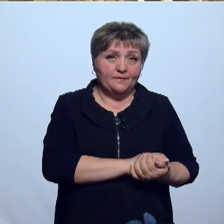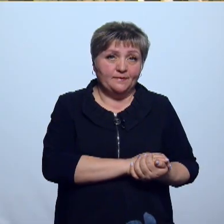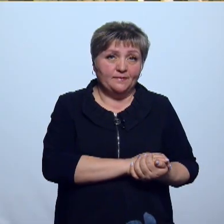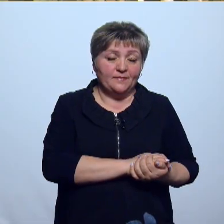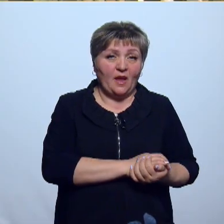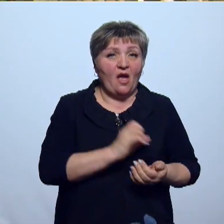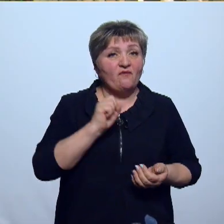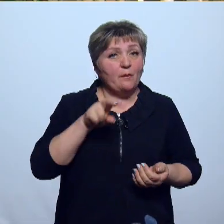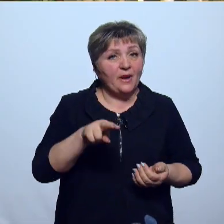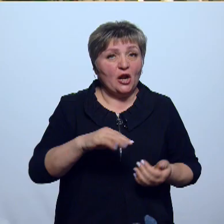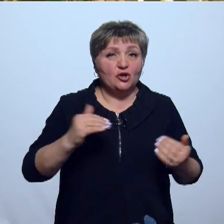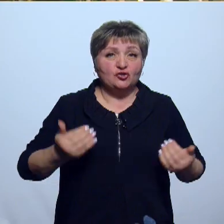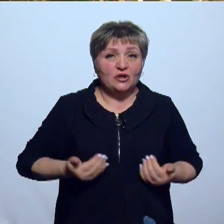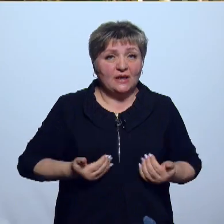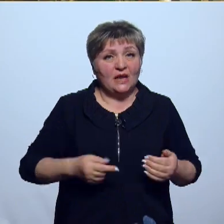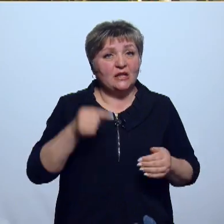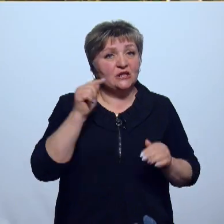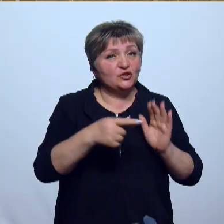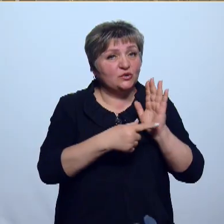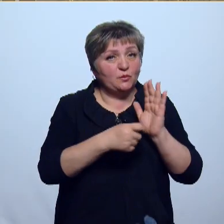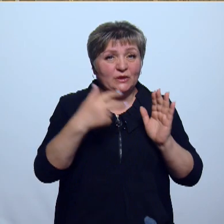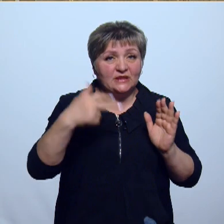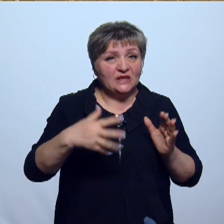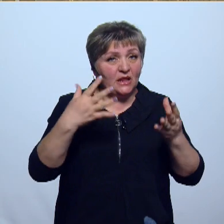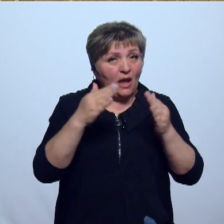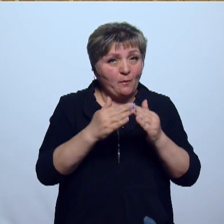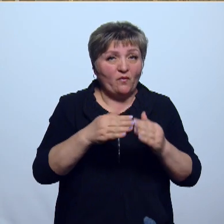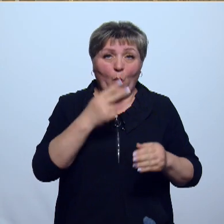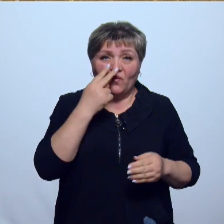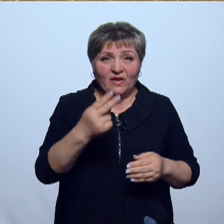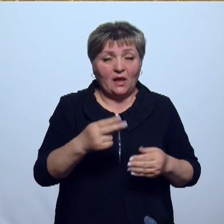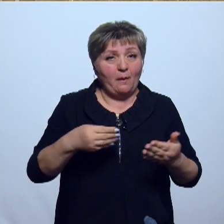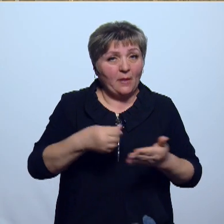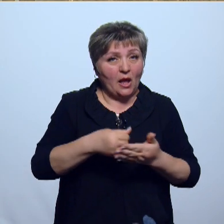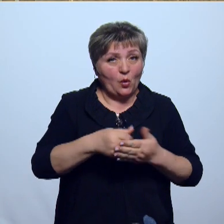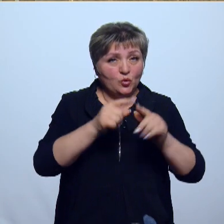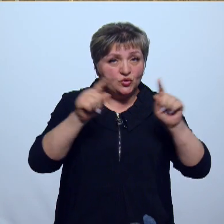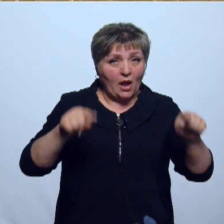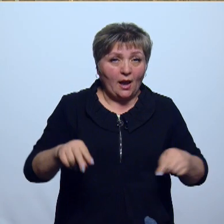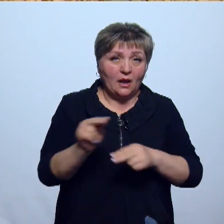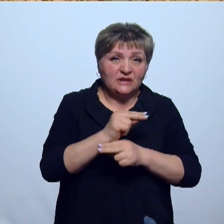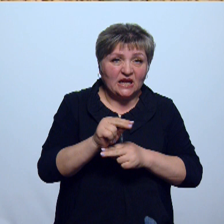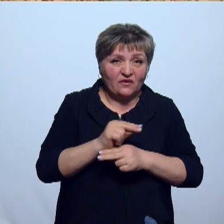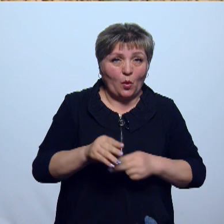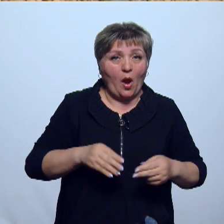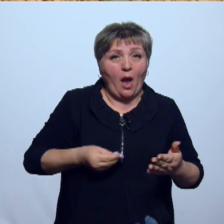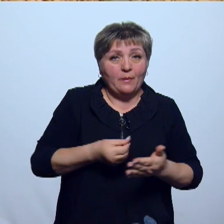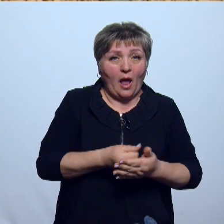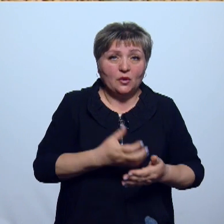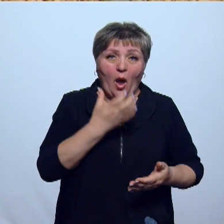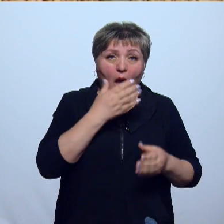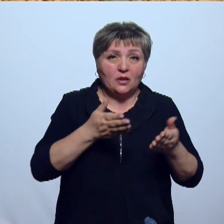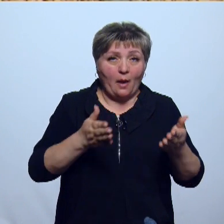В апреле жители 1730 ижевских домов увидят в коммунальных платежках скорректированную плату за отопление. По итогам